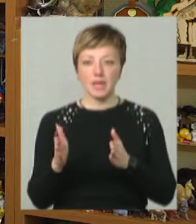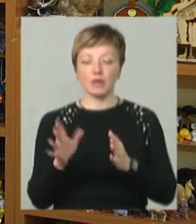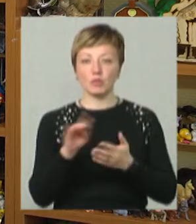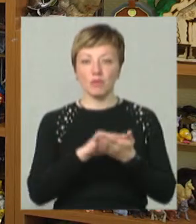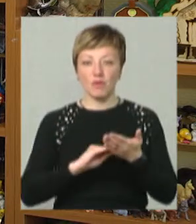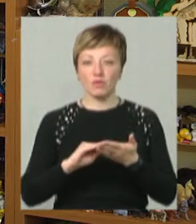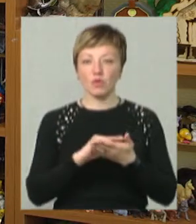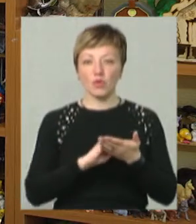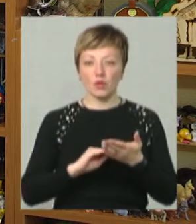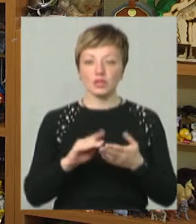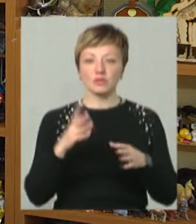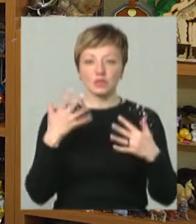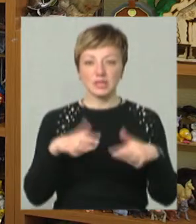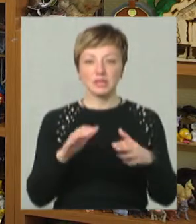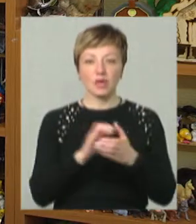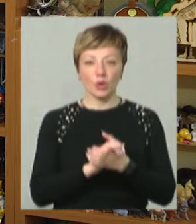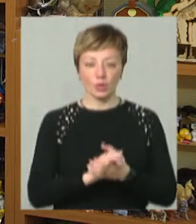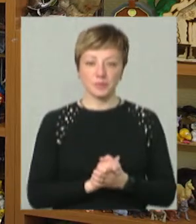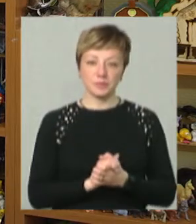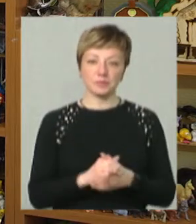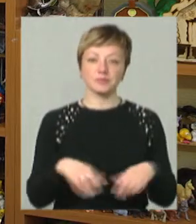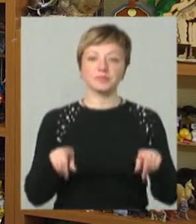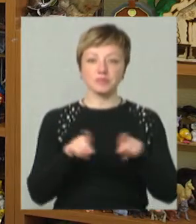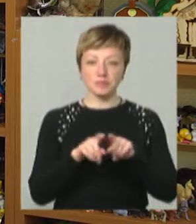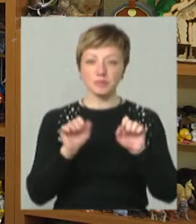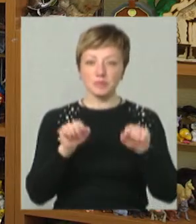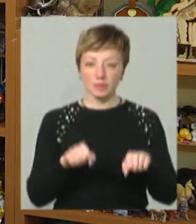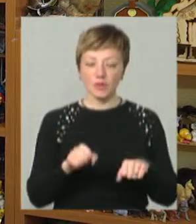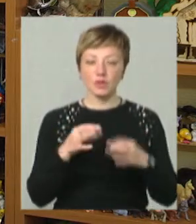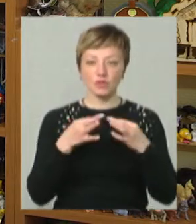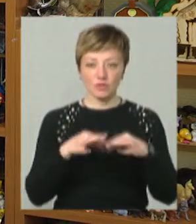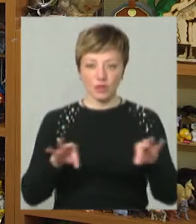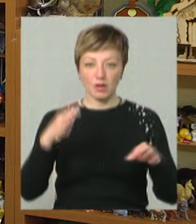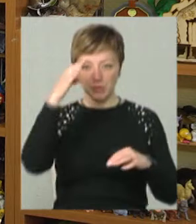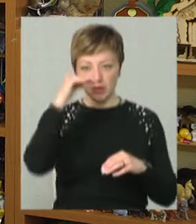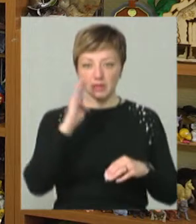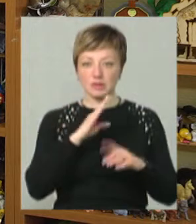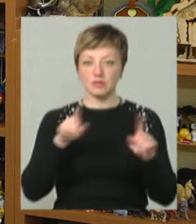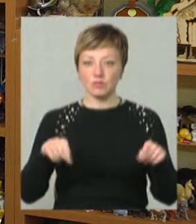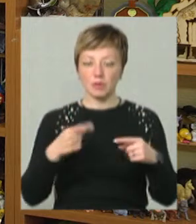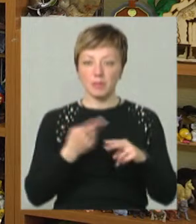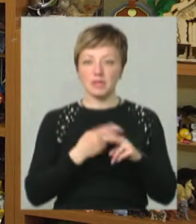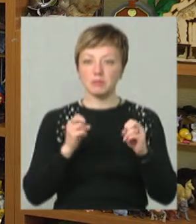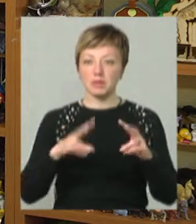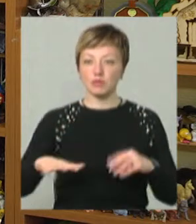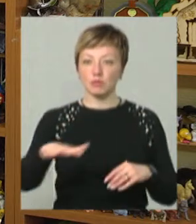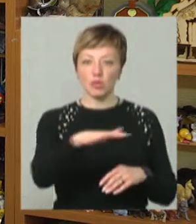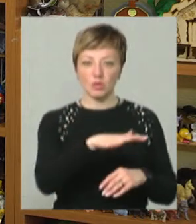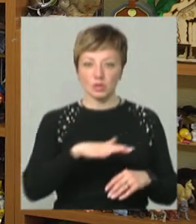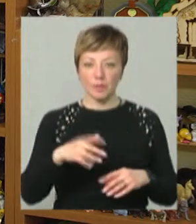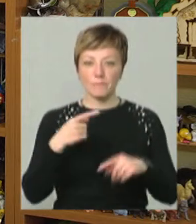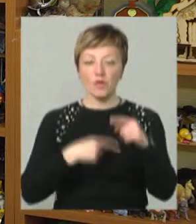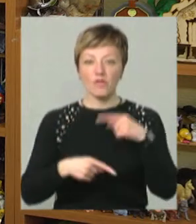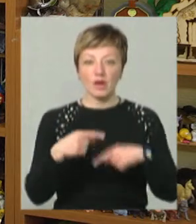повторення того, з чим вона вже знайома. Це також може бути те, що дозволяє батькам створити цей безпечний простір.